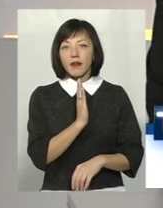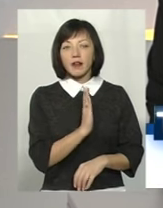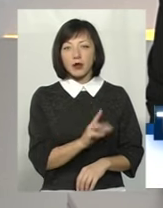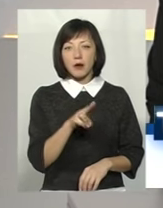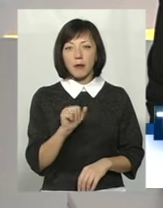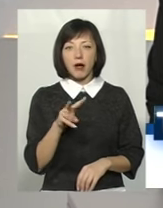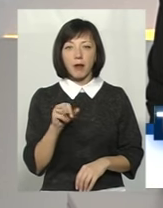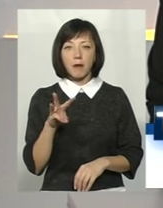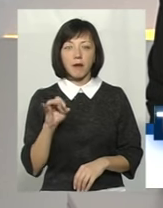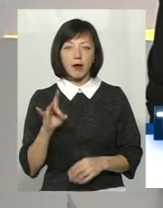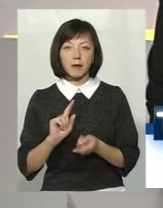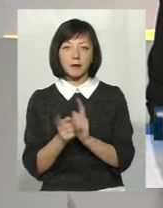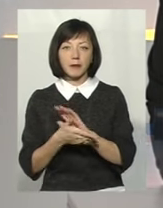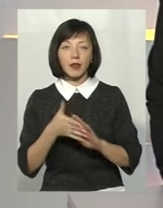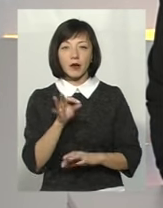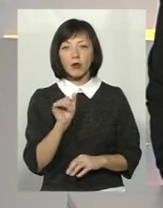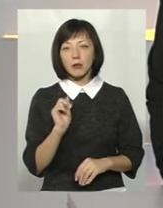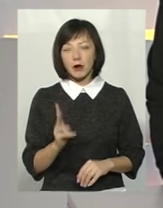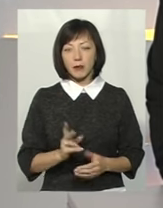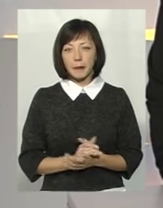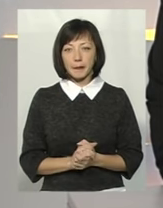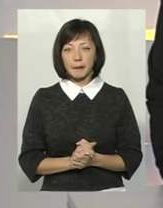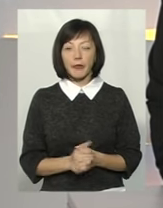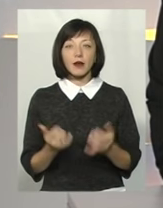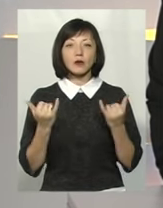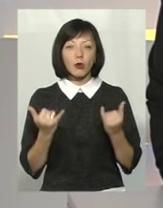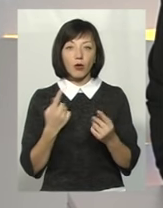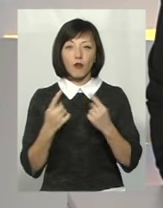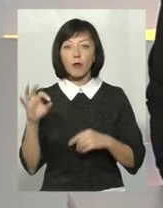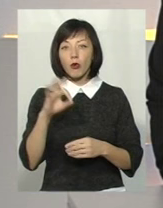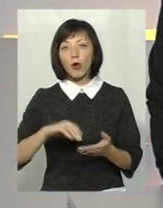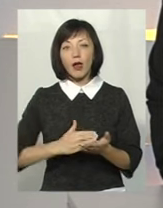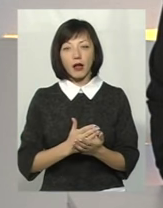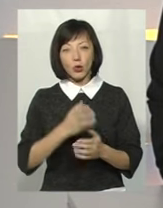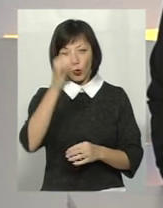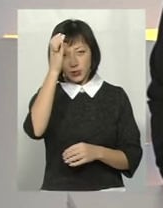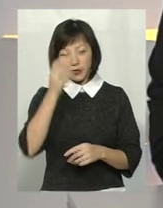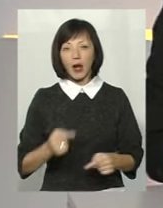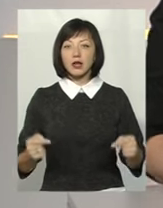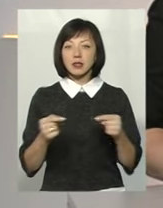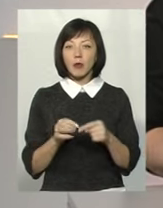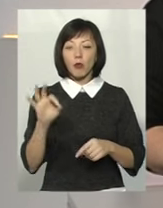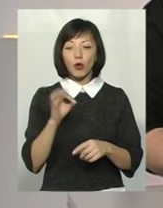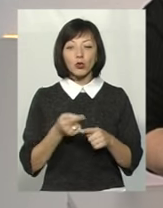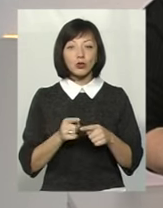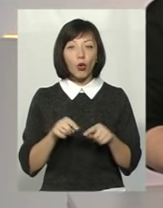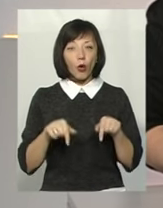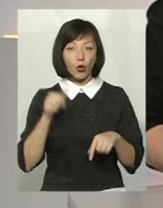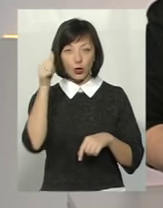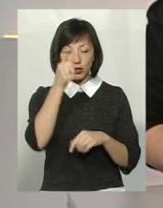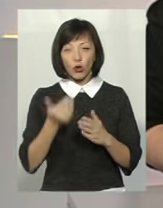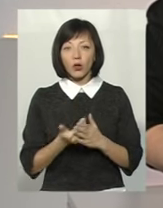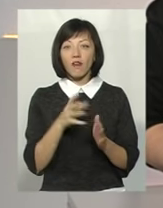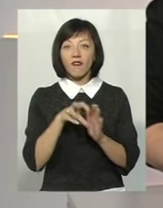Паламара, на жестову мову перекладає Ольга Рибак. Сьогодні говоримо про якість освіти, а саме про цьогорічні нововведення у